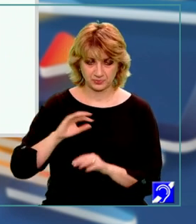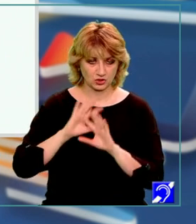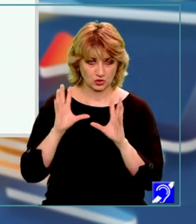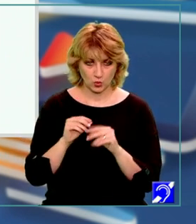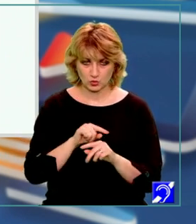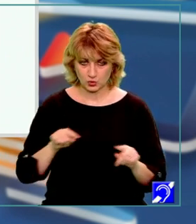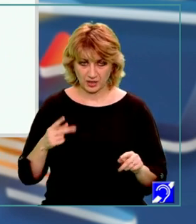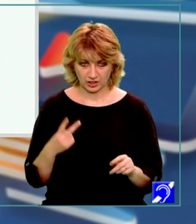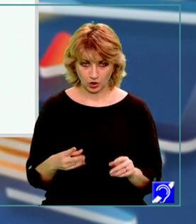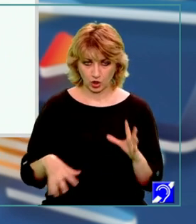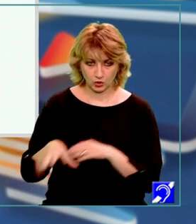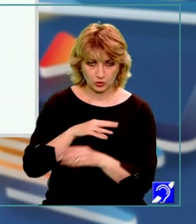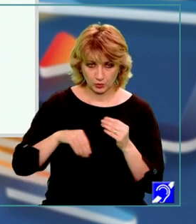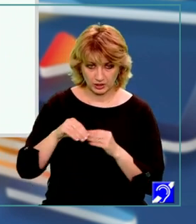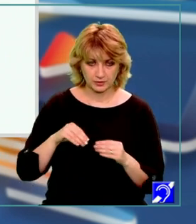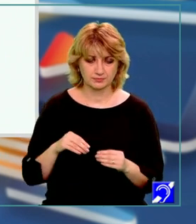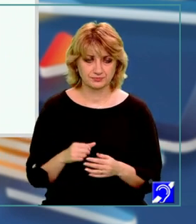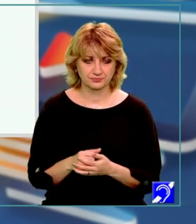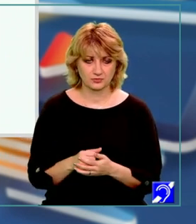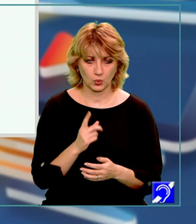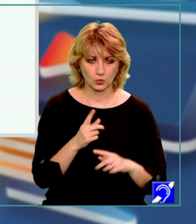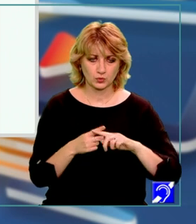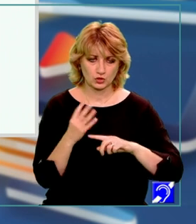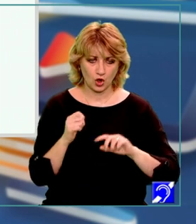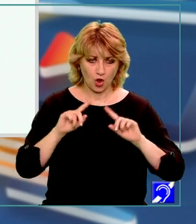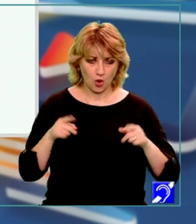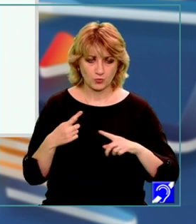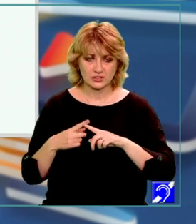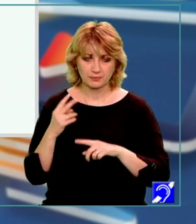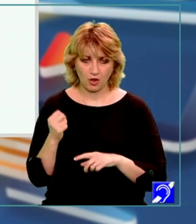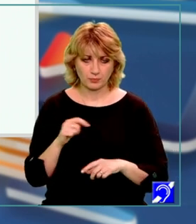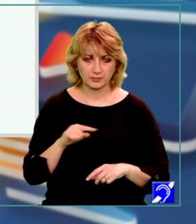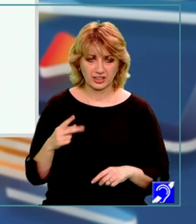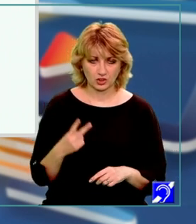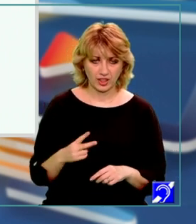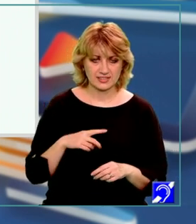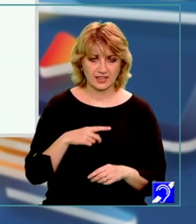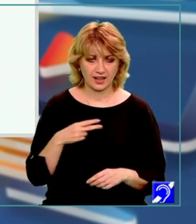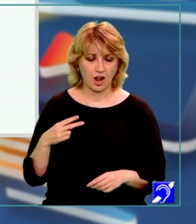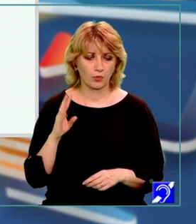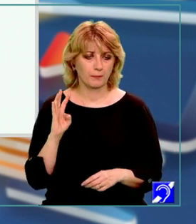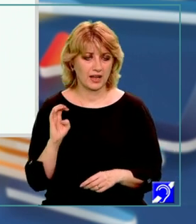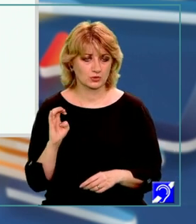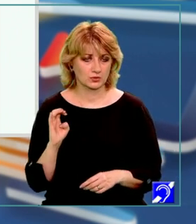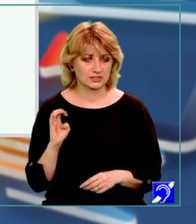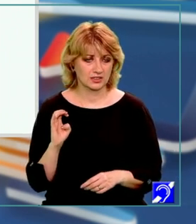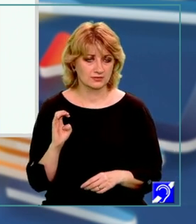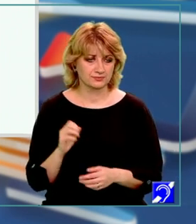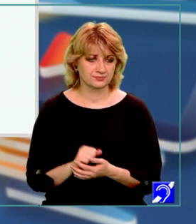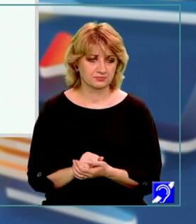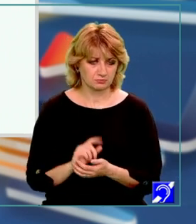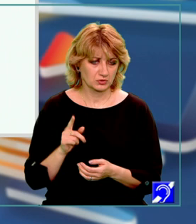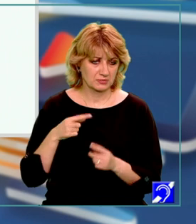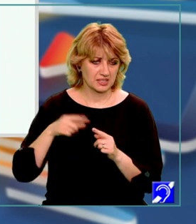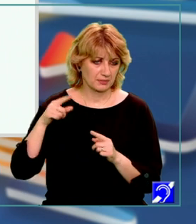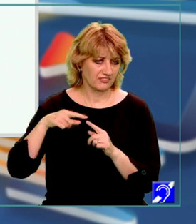pe 2, înlocuim cu numere, 1 plus 9 totul înmulțit cu 8 pe 2, este egal cu, putem să și simplificăm,